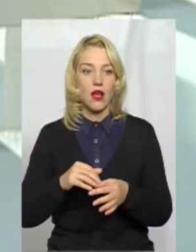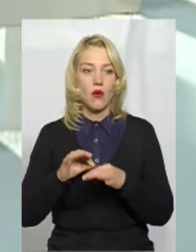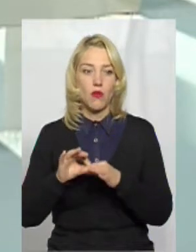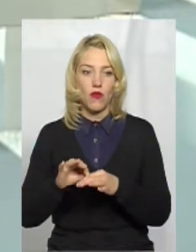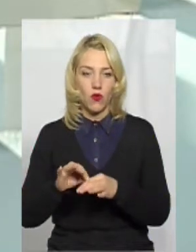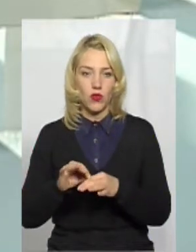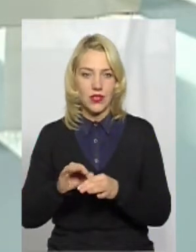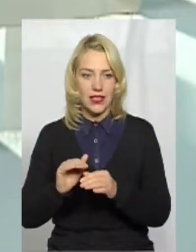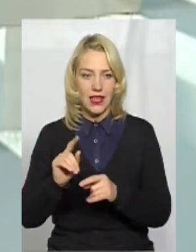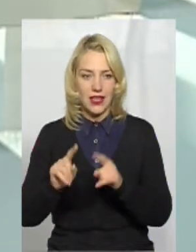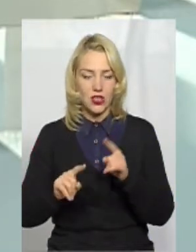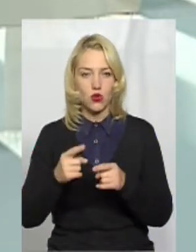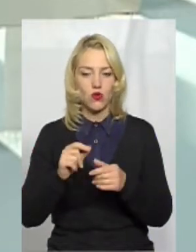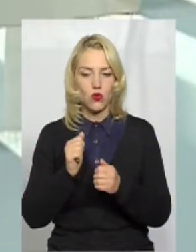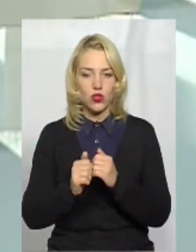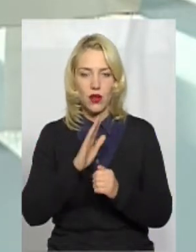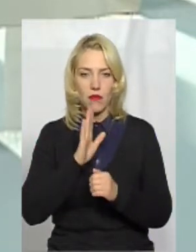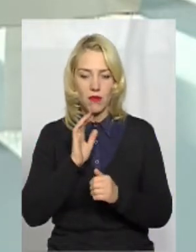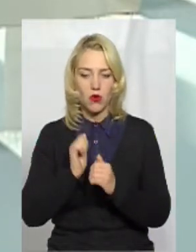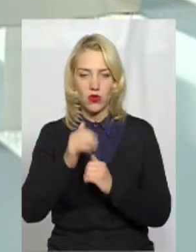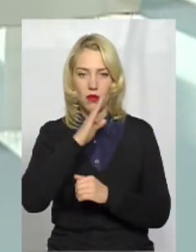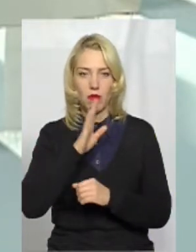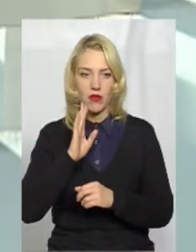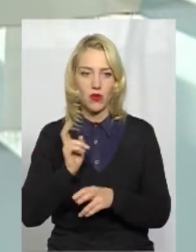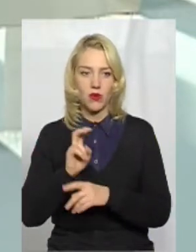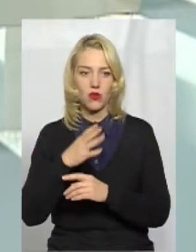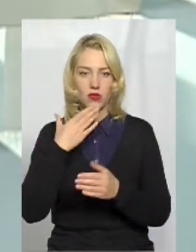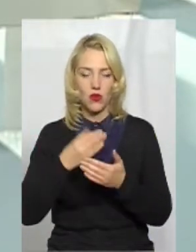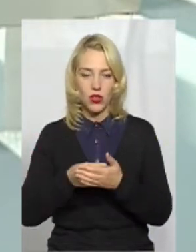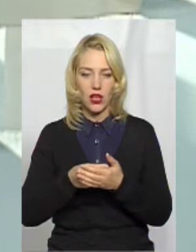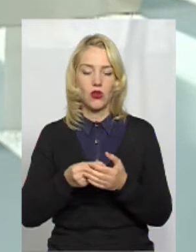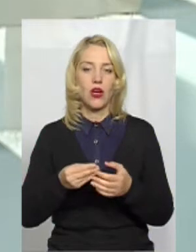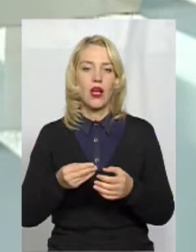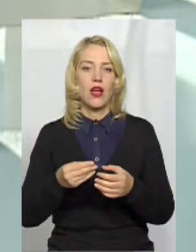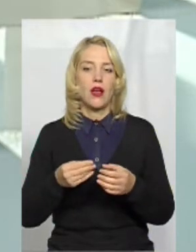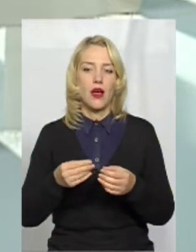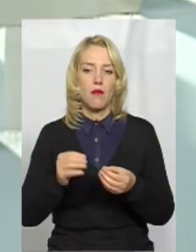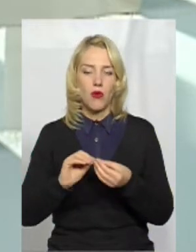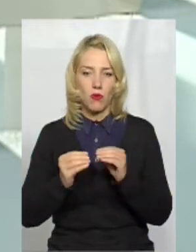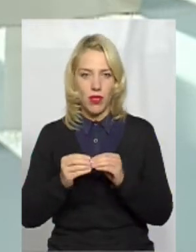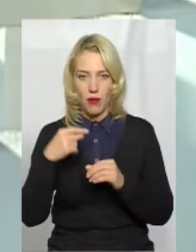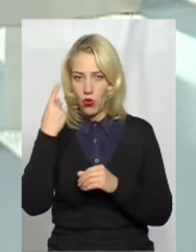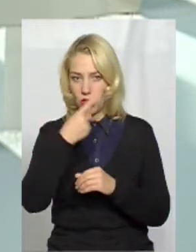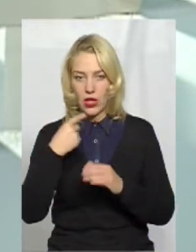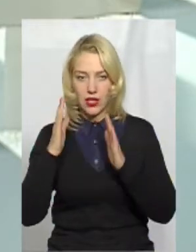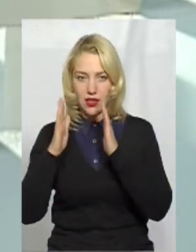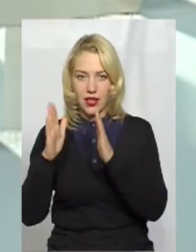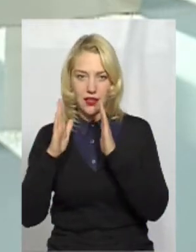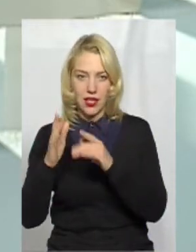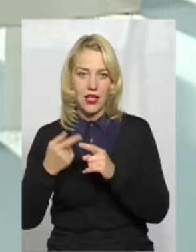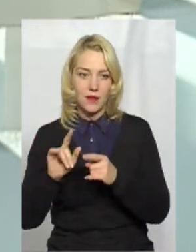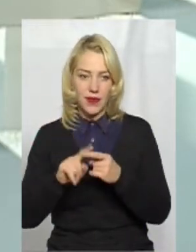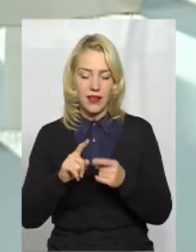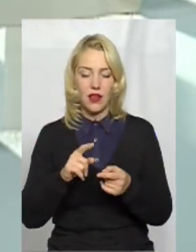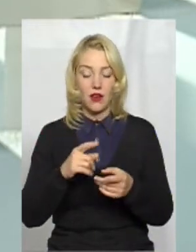рідше, тому що кожна мама, кожен батько, звичайно, приходить своєю проблемою тет-а-тет. І вже, відповідно, надаємо консультацію в тому